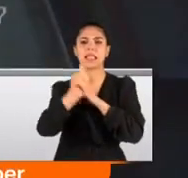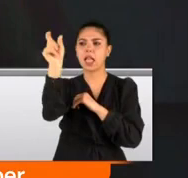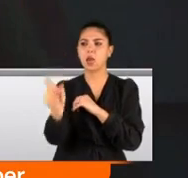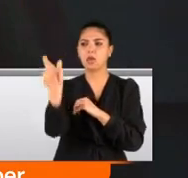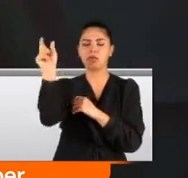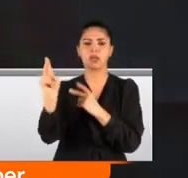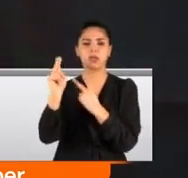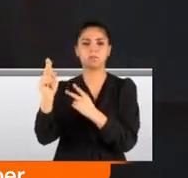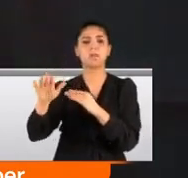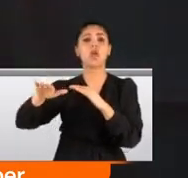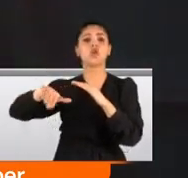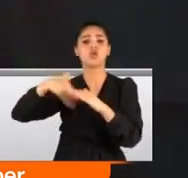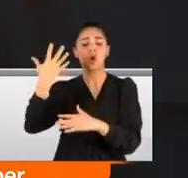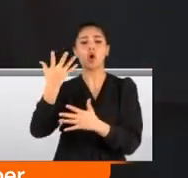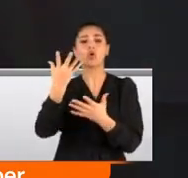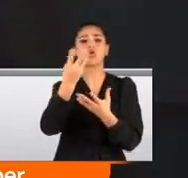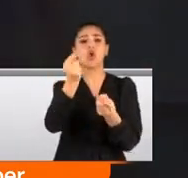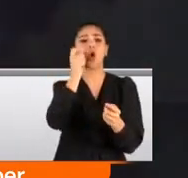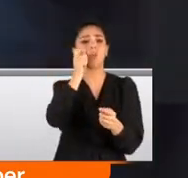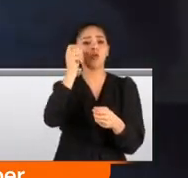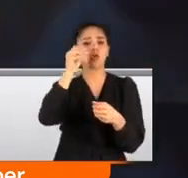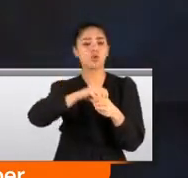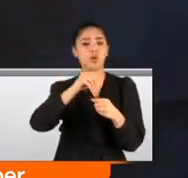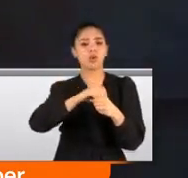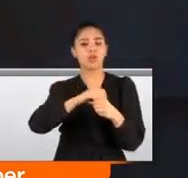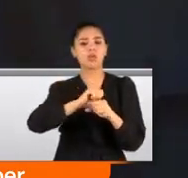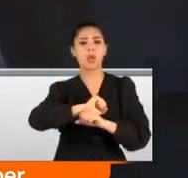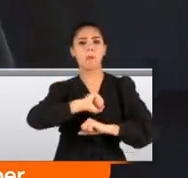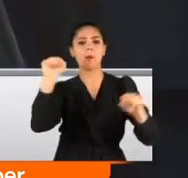Sonra da onlarca Müslümanın içinde pimi çektiler.